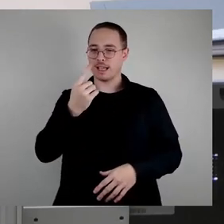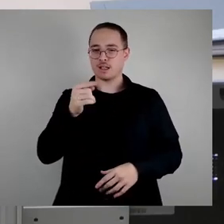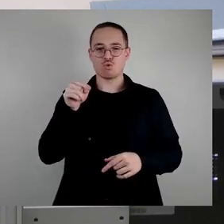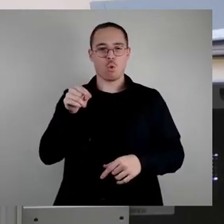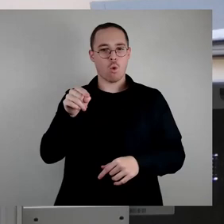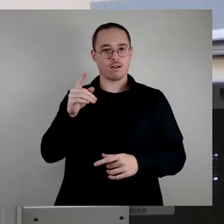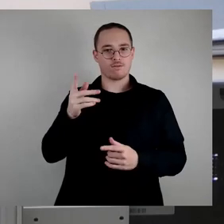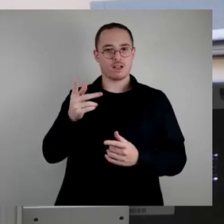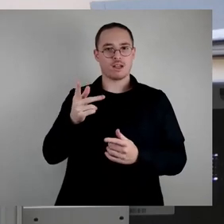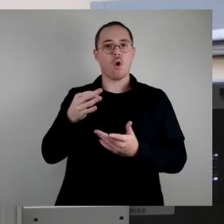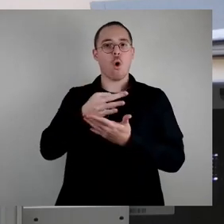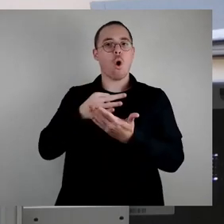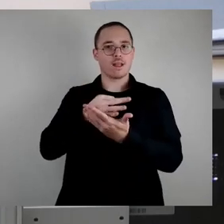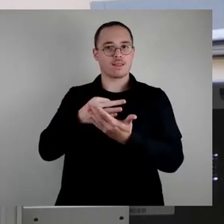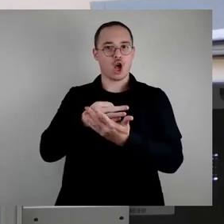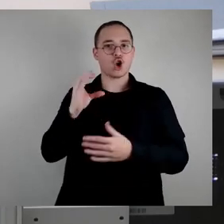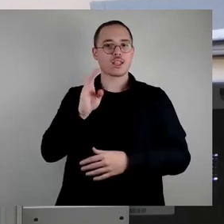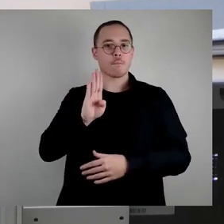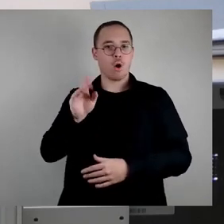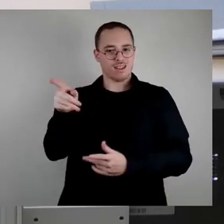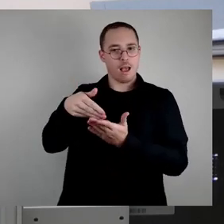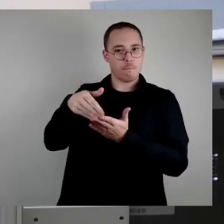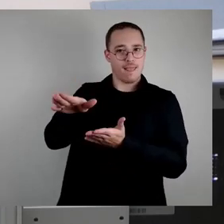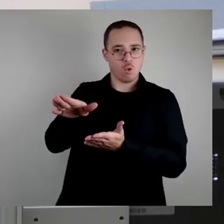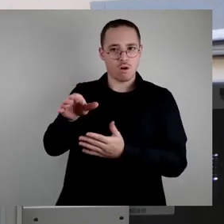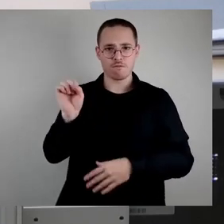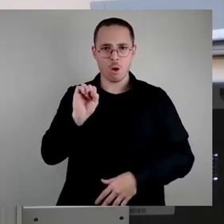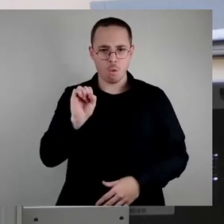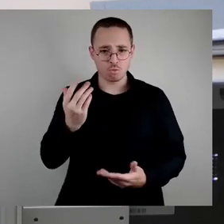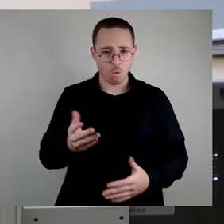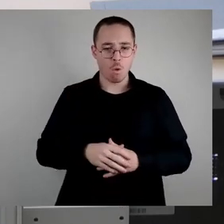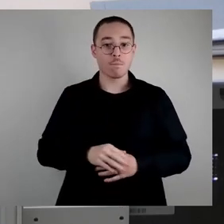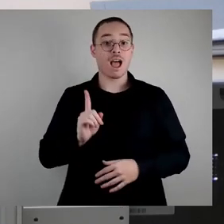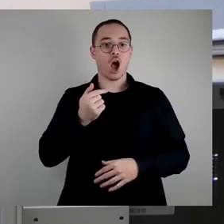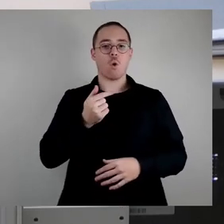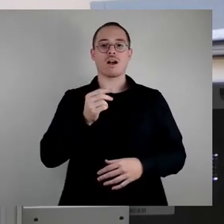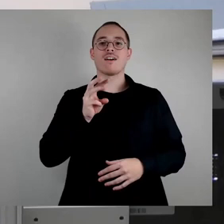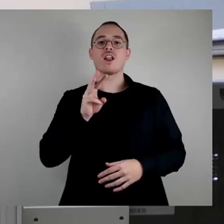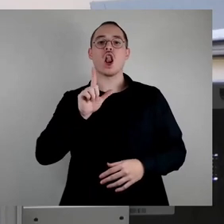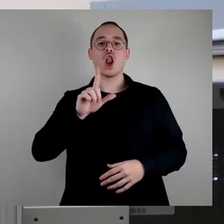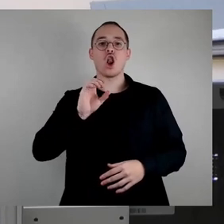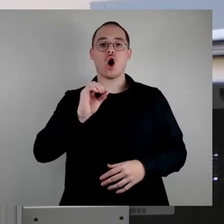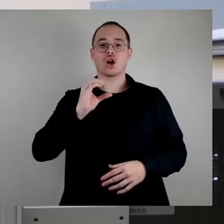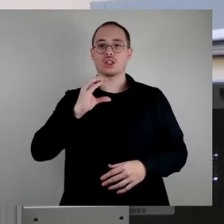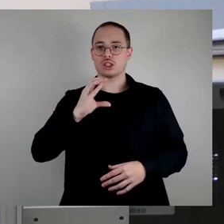Ortschaft Kosse-Baudi und auch für die Ablehnung der Ortschaft Mopschatz ganz kurz darlegen.